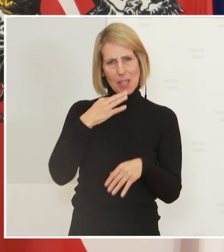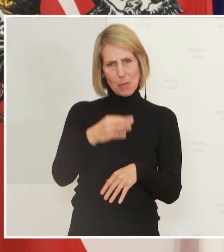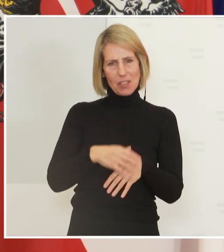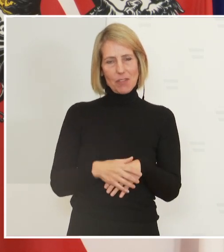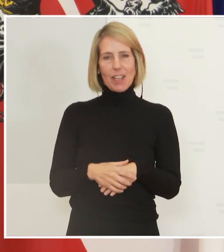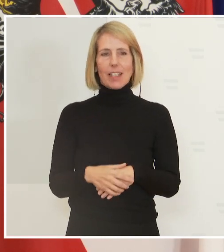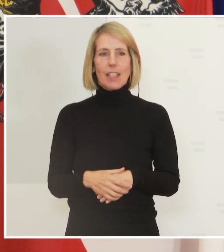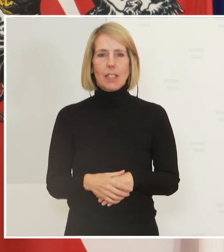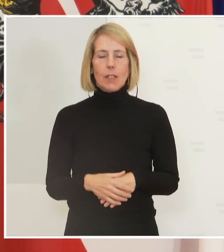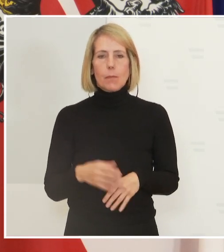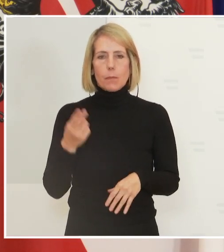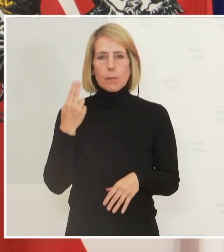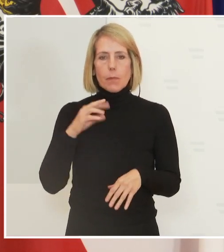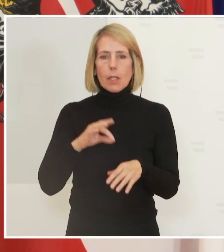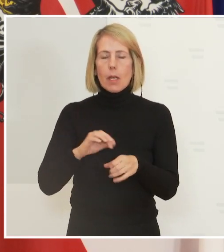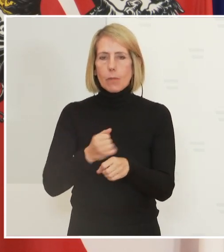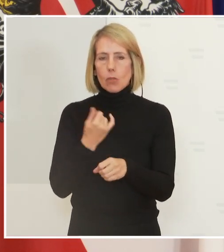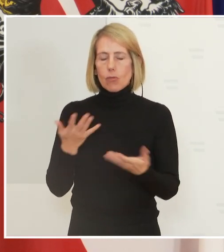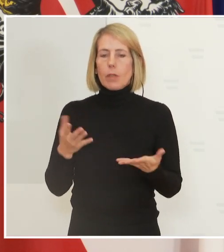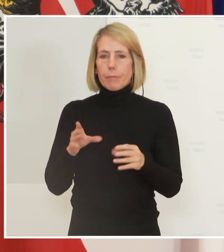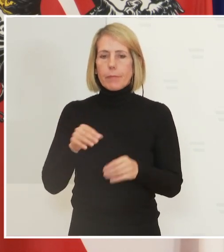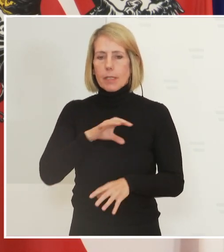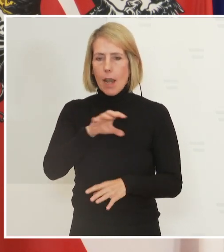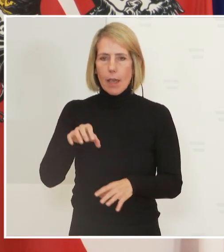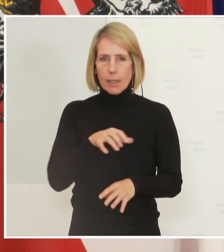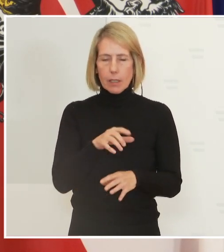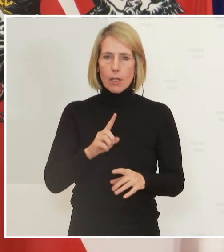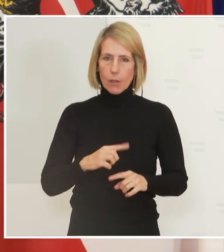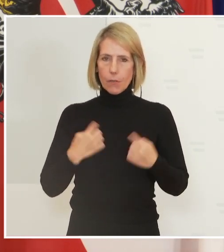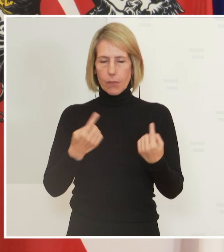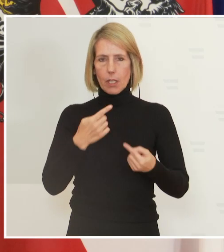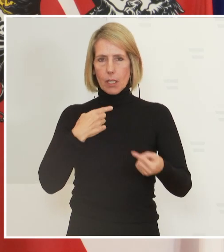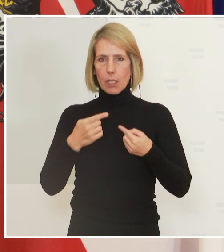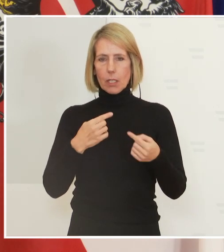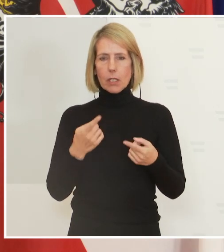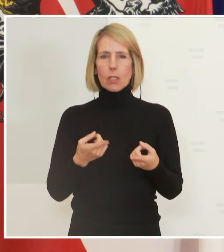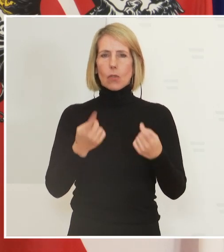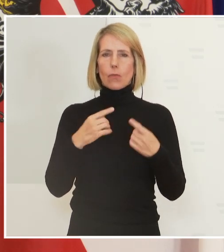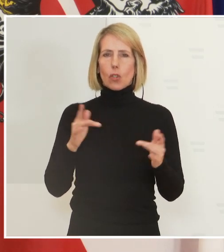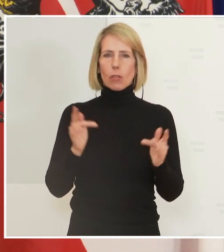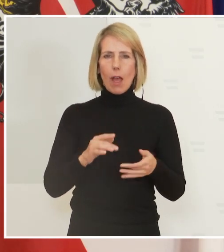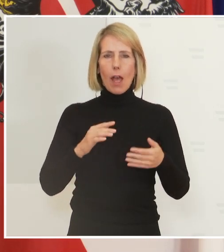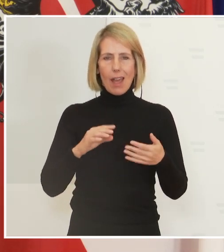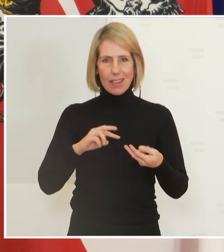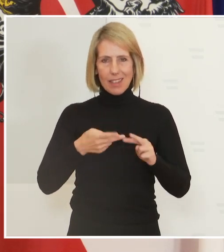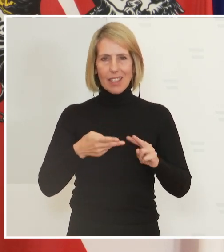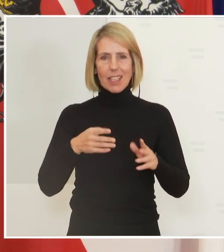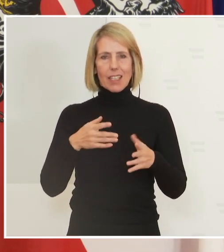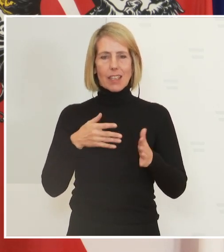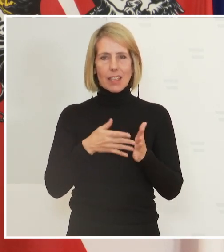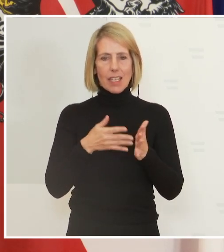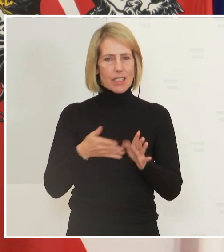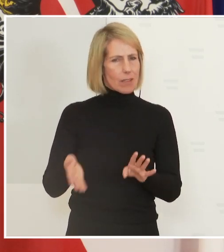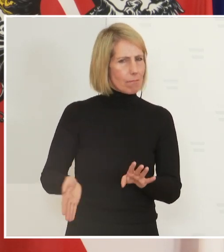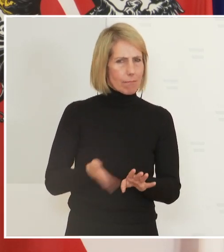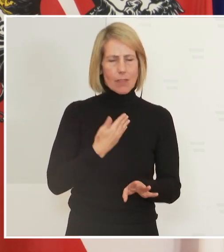Wir reden mit den Ländern, wie wir von den Antigen-Tests wegkommen Richtung PCR. Wir haben bei 2